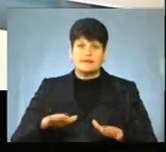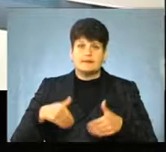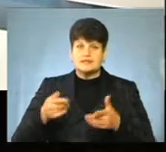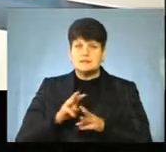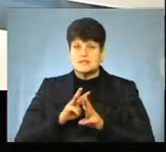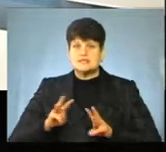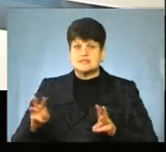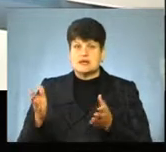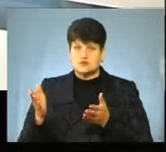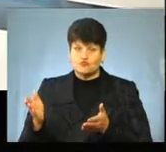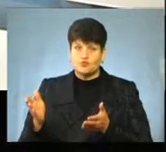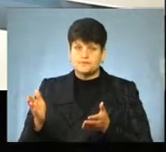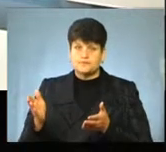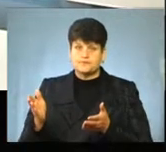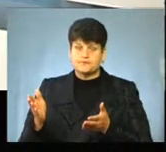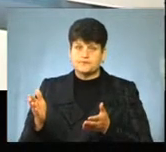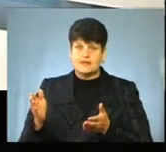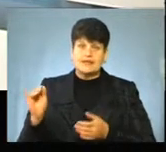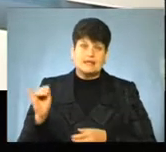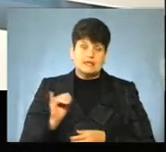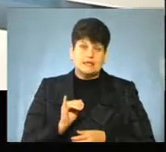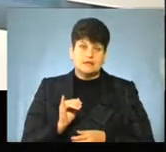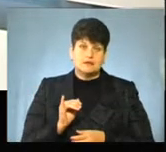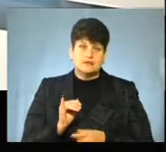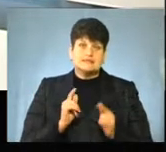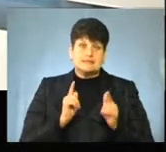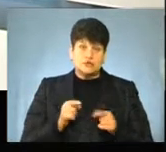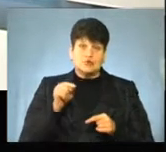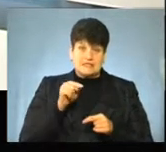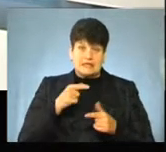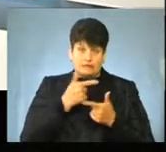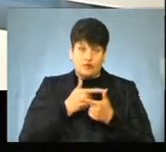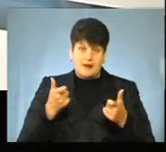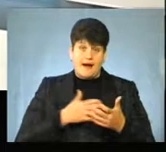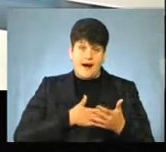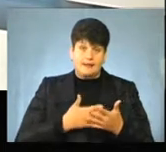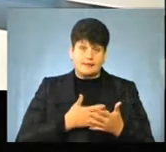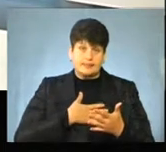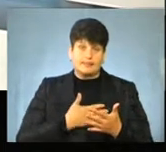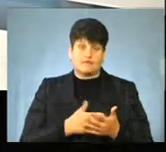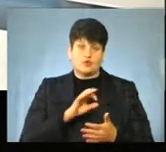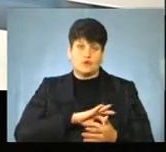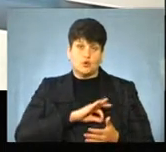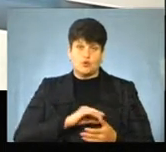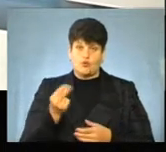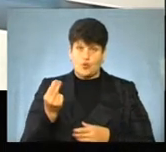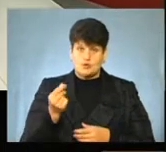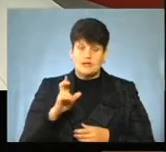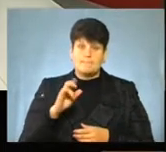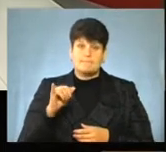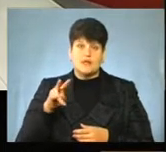надається міністерству, і, згідно з цією інформацією, активно використовують кошти